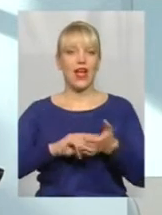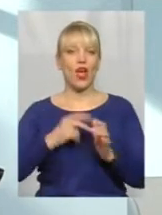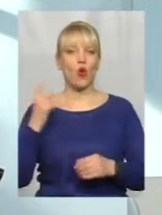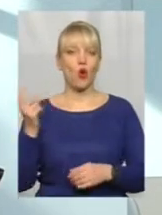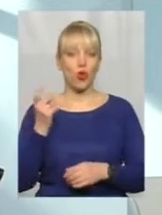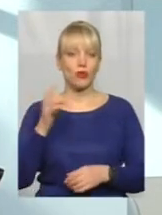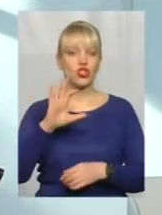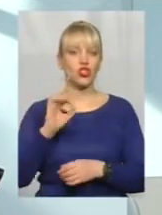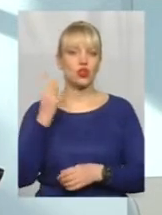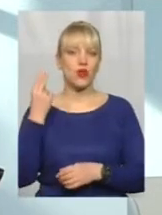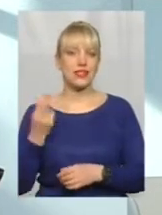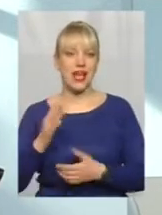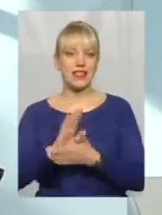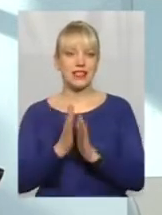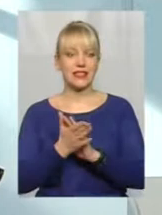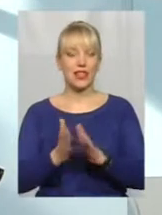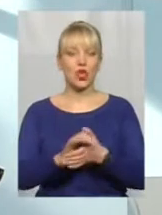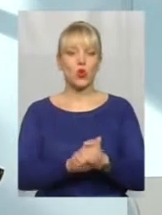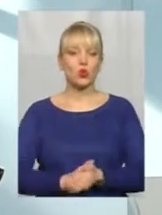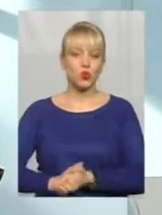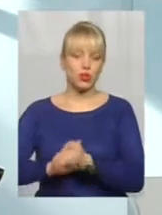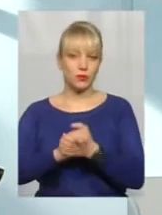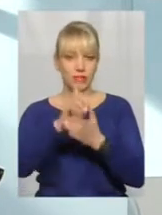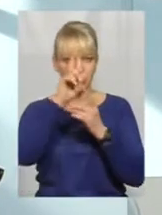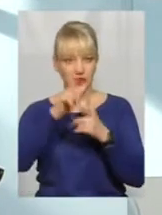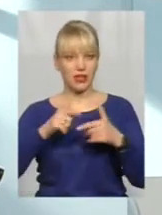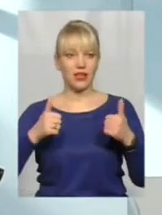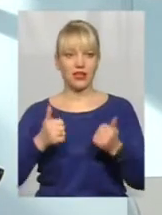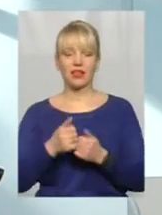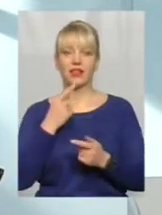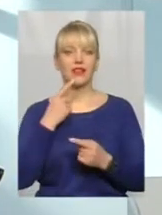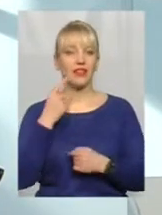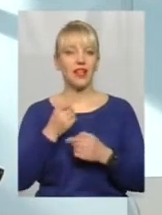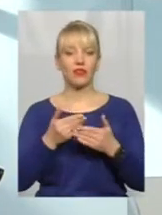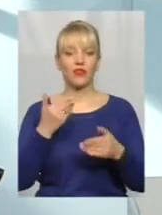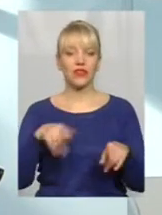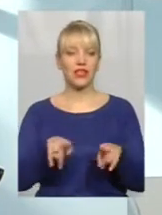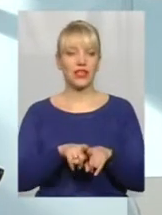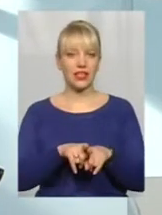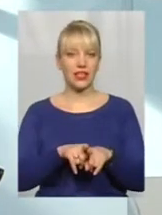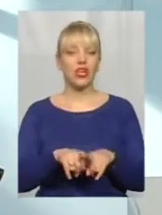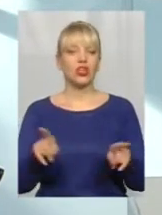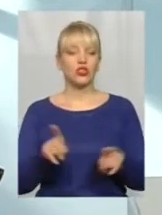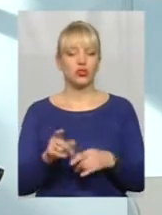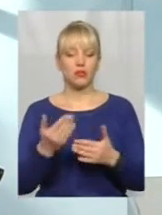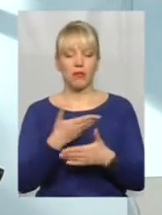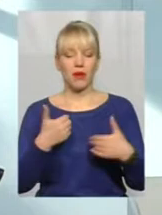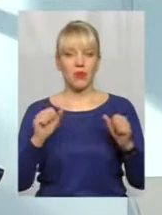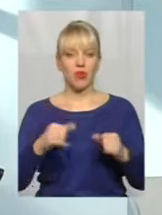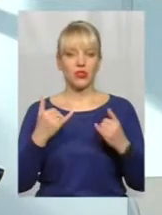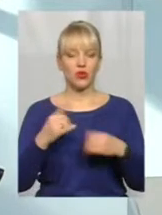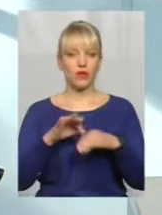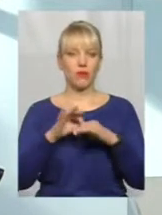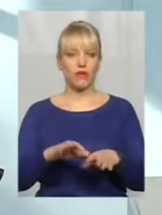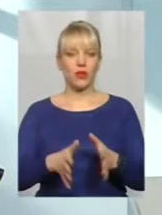соціальний стан суспільства, країни теж далекий від тих кондицій, щоб ми могли сьогодні вести